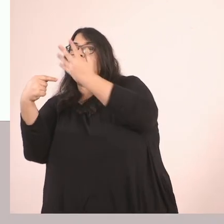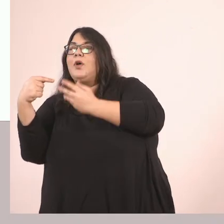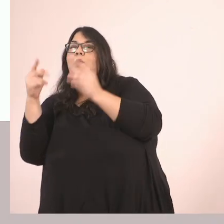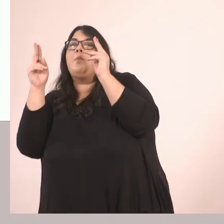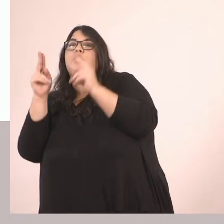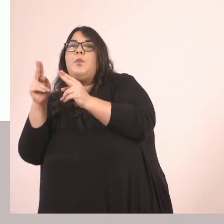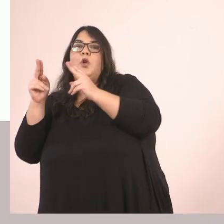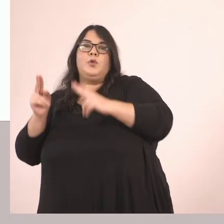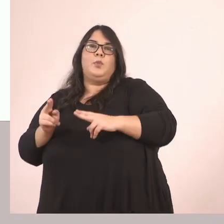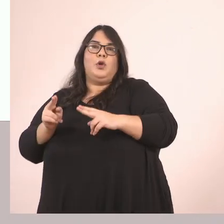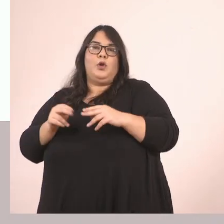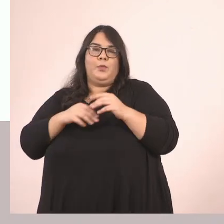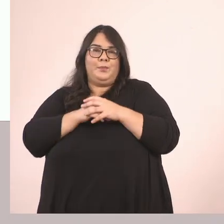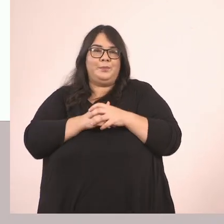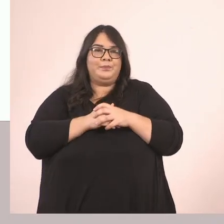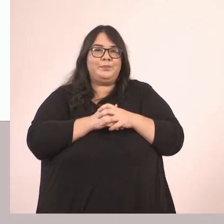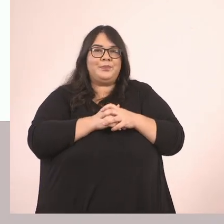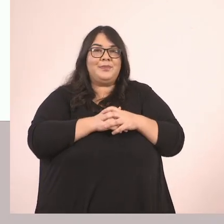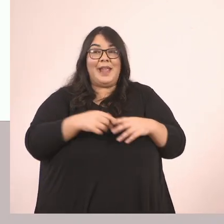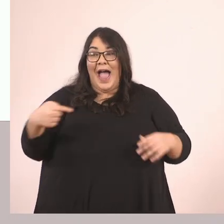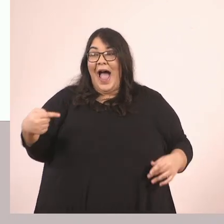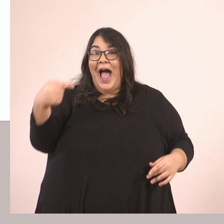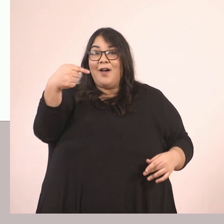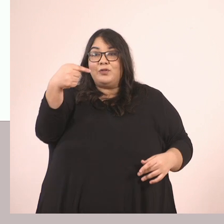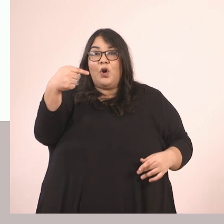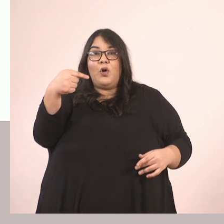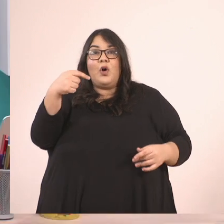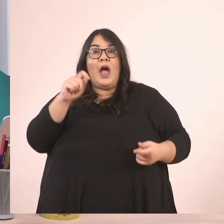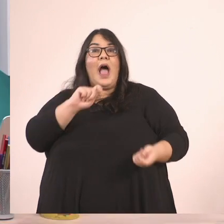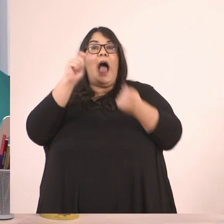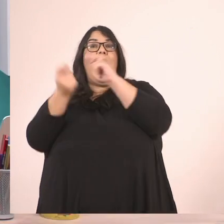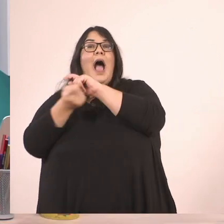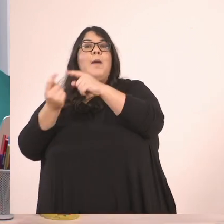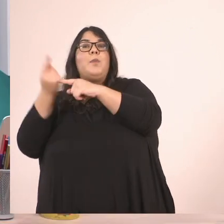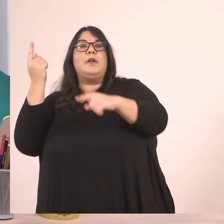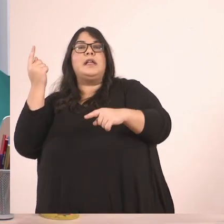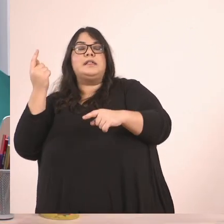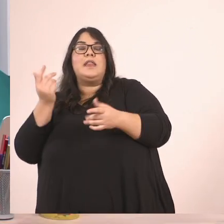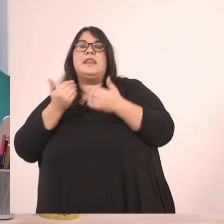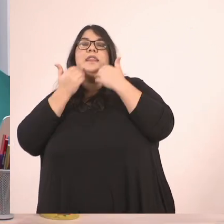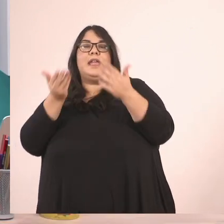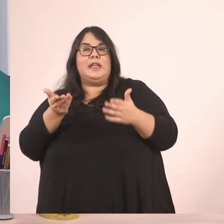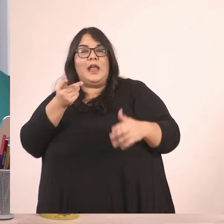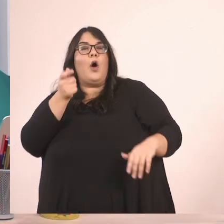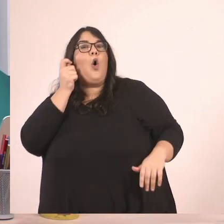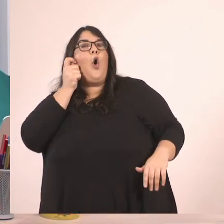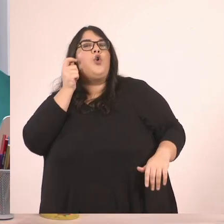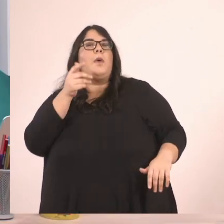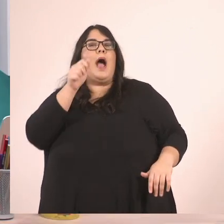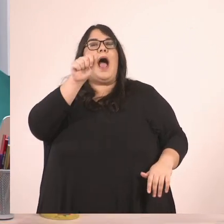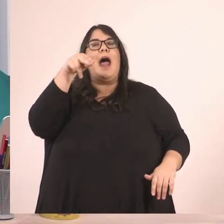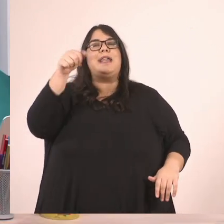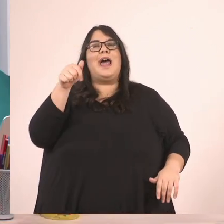Τα κλάσματα που δεν απλοποιούνται άλλο λέγονται ανάγωγα Τώρα θα κάνουμε κάποια παραδείγματα